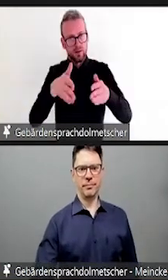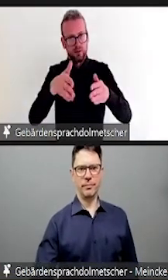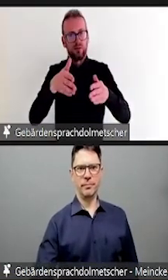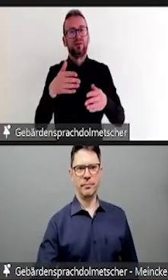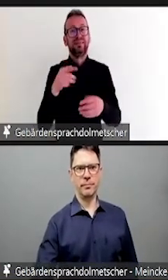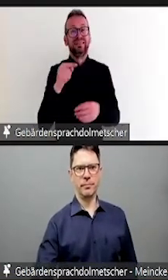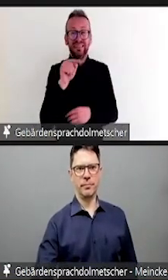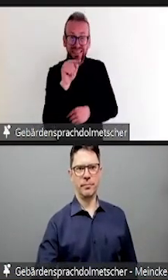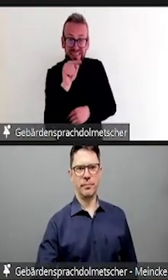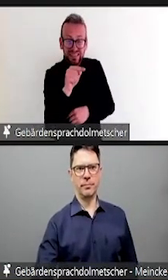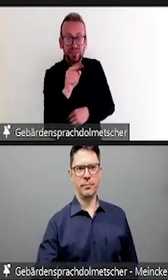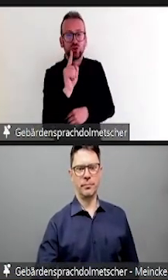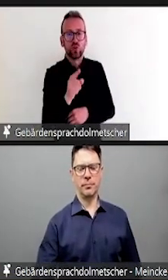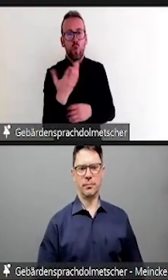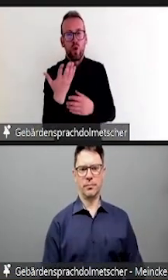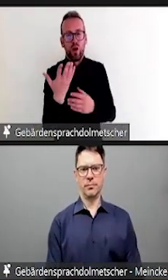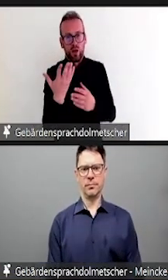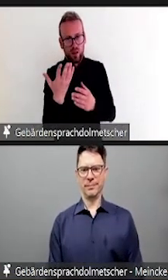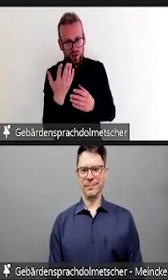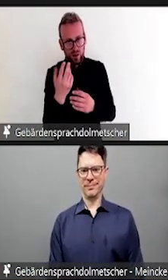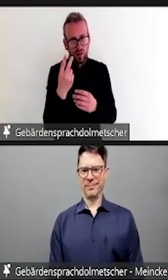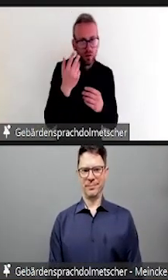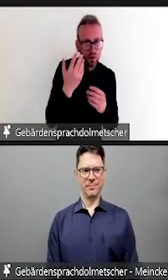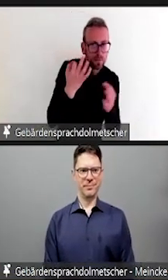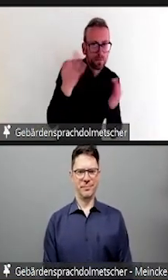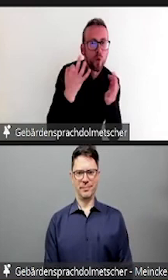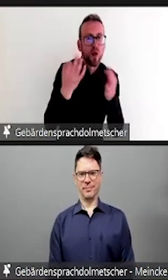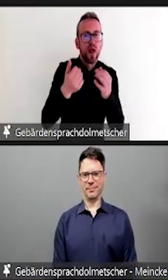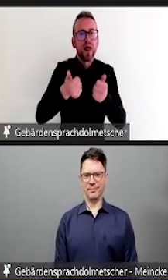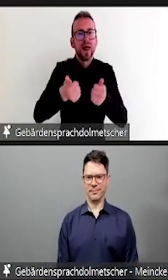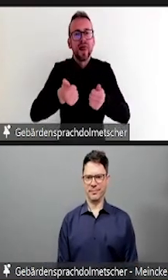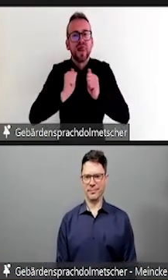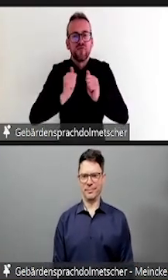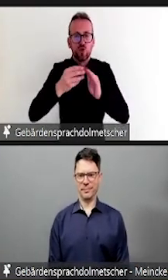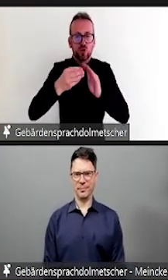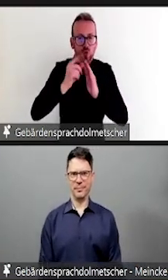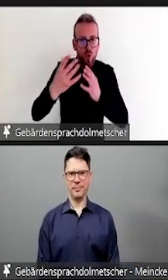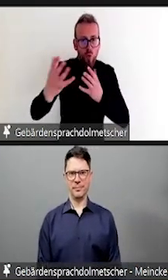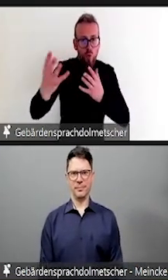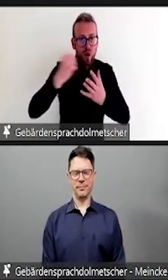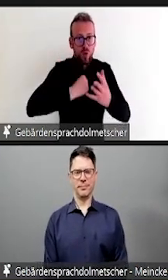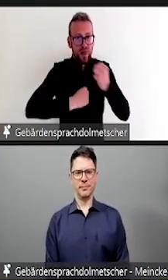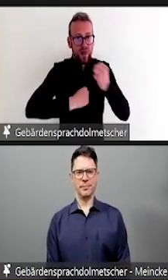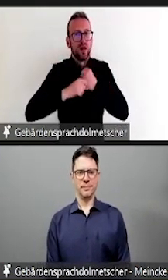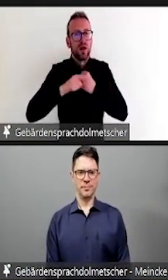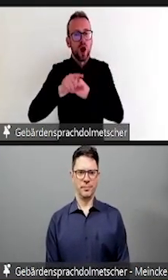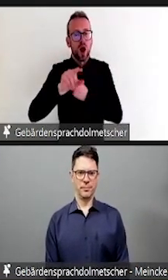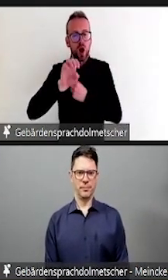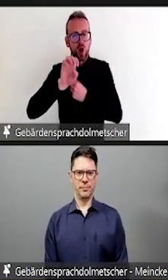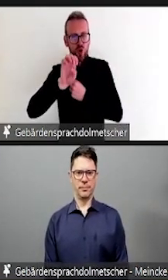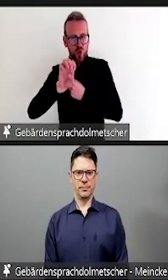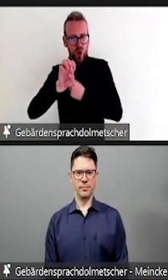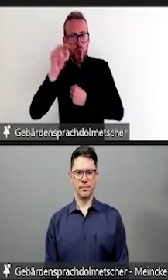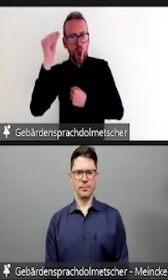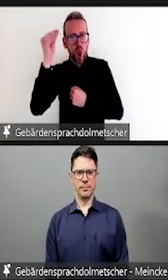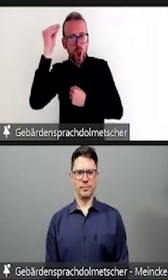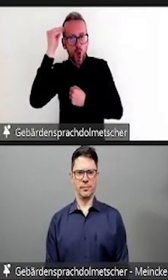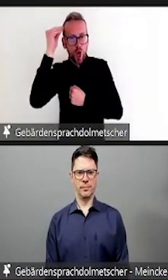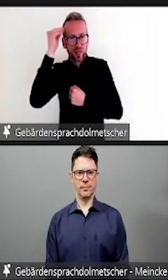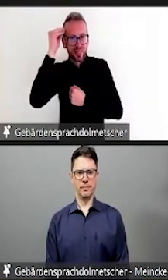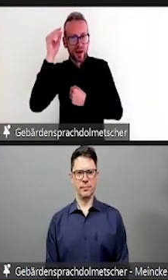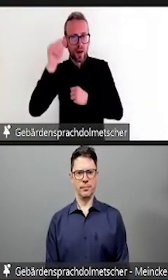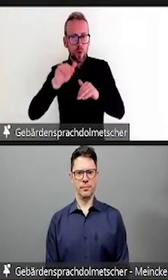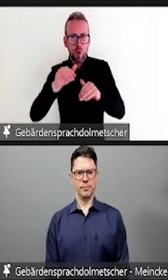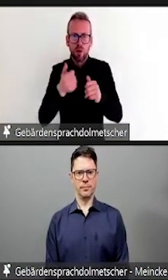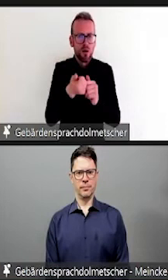Ja, dann kommen wir jetzt zum Nachteilsausgleich. Beim Nachteilsausgleich, wie gesagt, gibt es nur einen individuellen